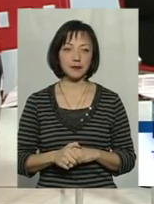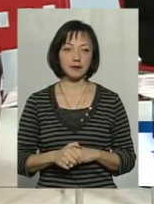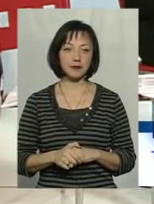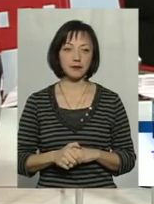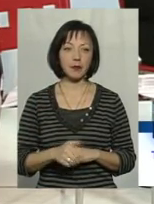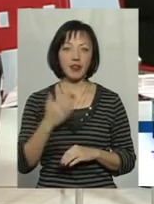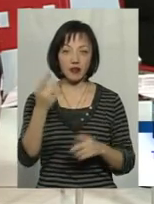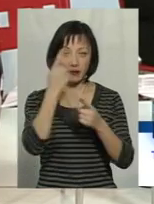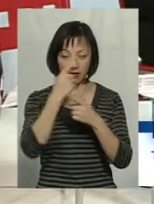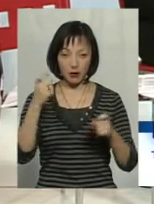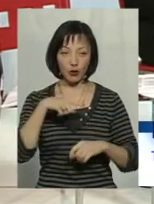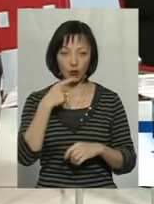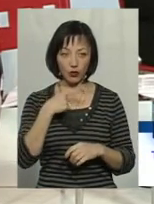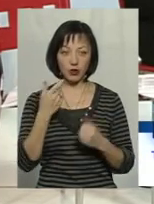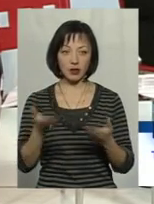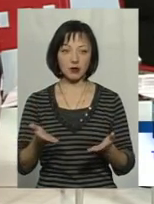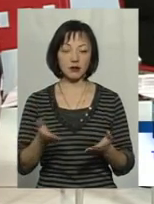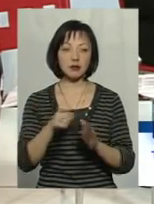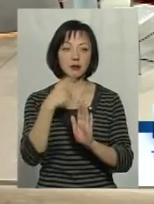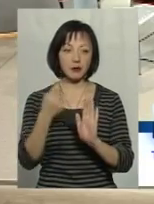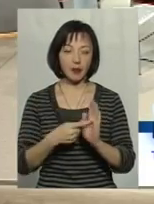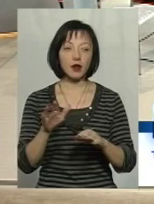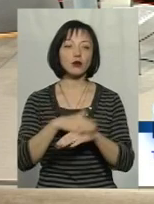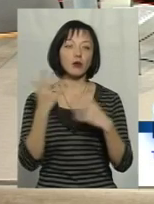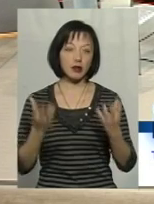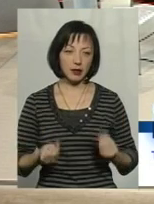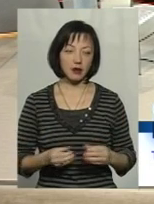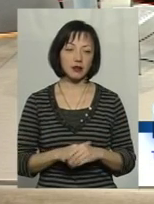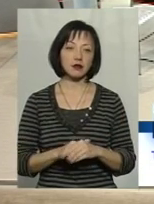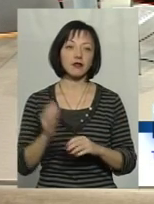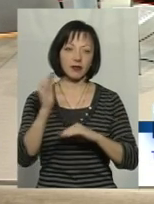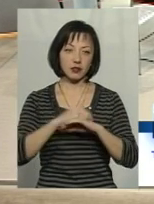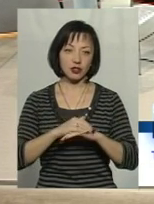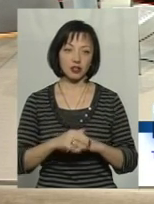Ви в ефірі, говоріть. Ставте своє запитання. Доброго Доброго дня.